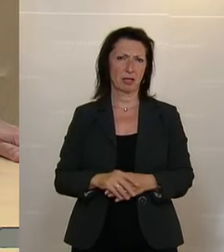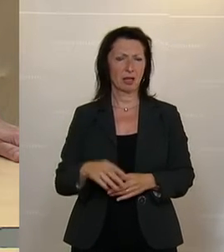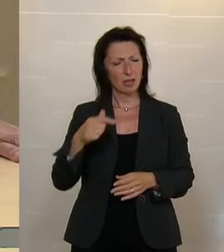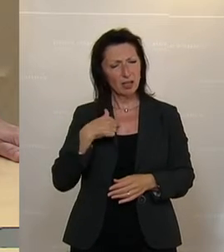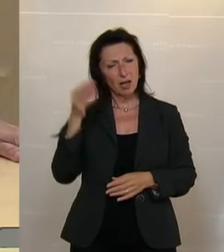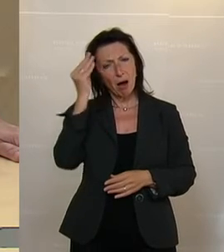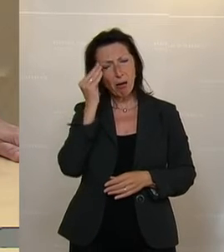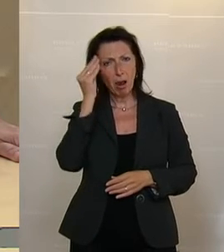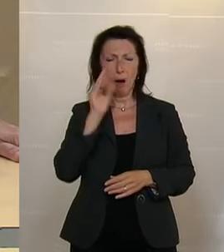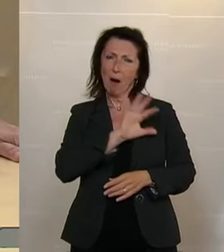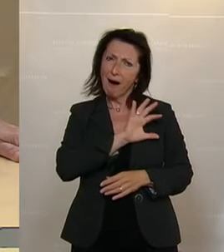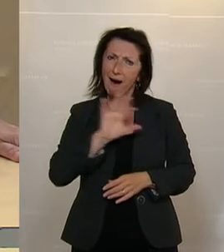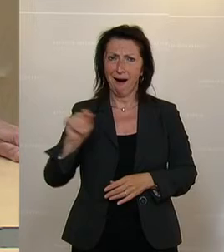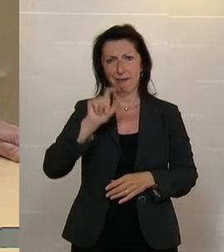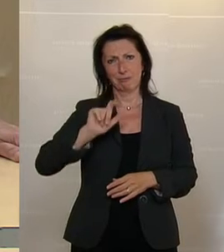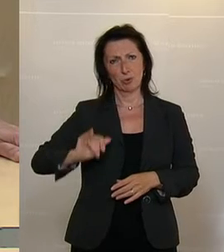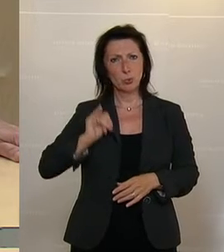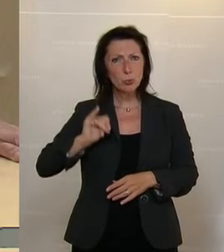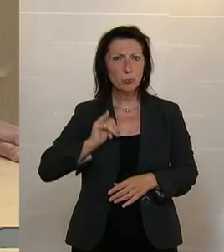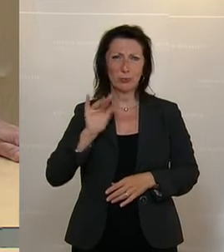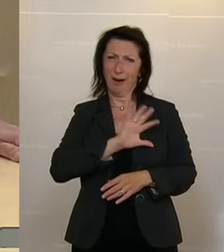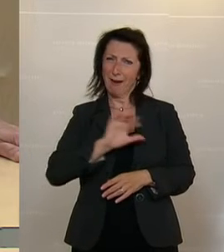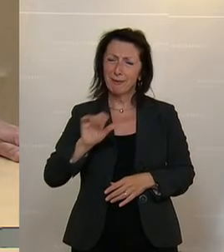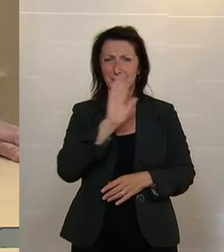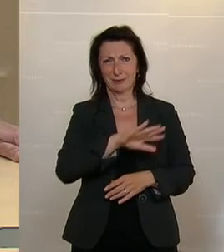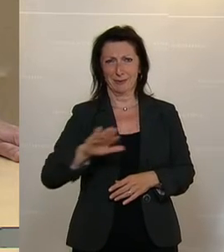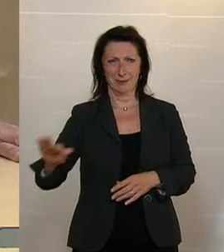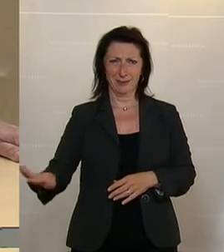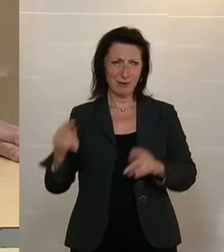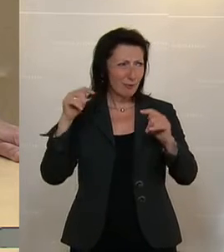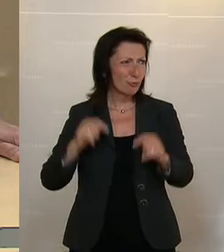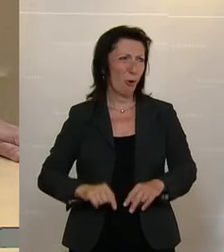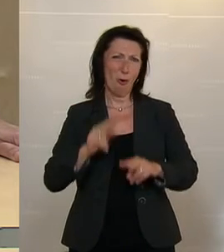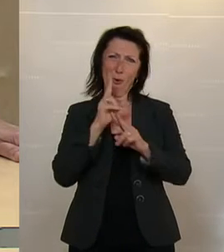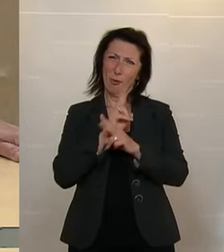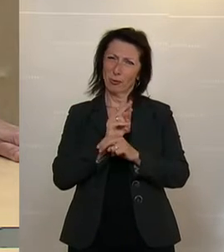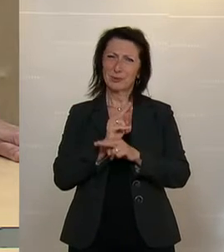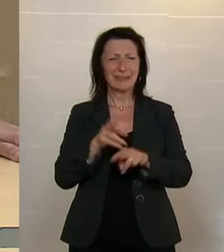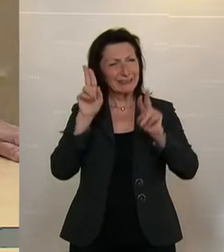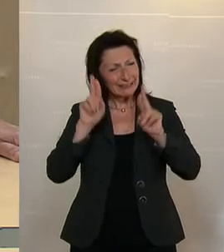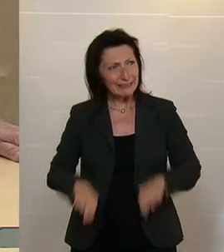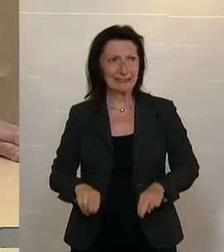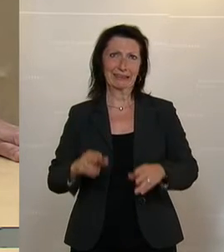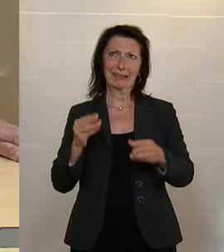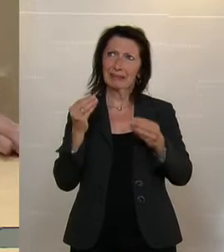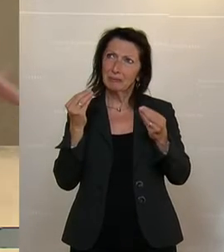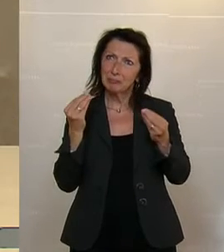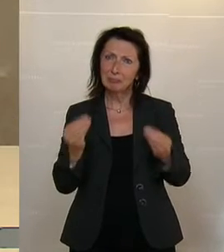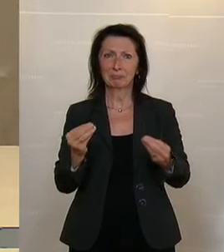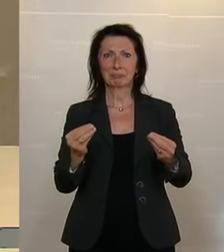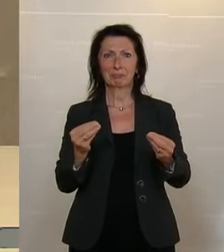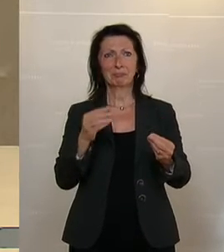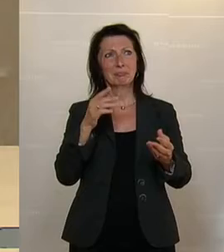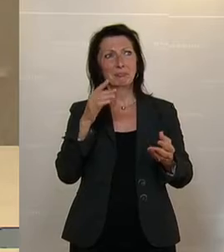glaube, dass alle Jugendlichen und Kinder in unserem Land es verdienen, sich mit ihrem